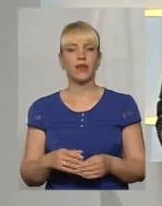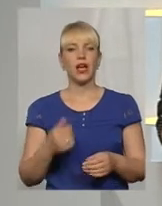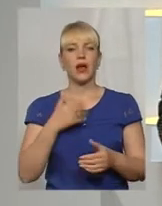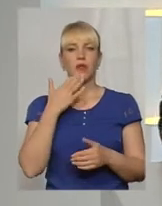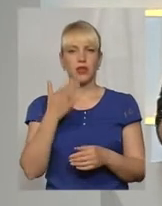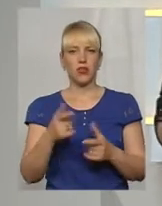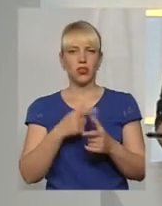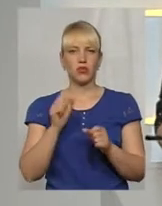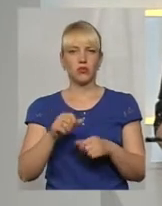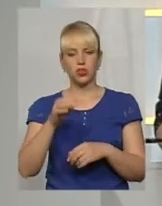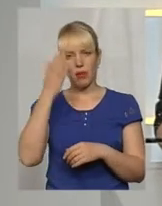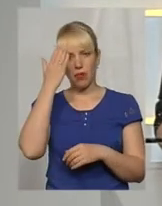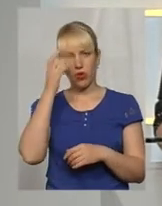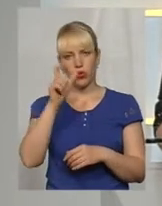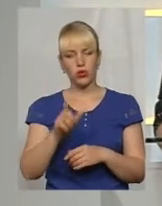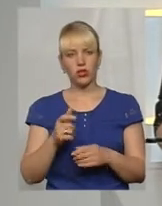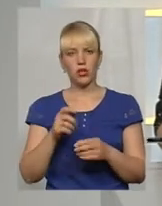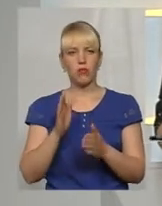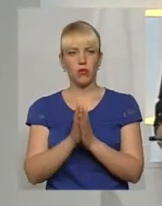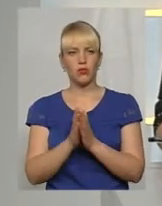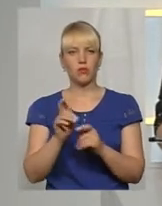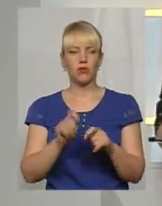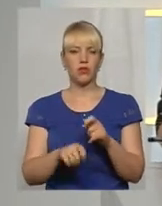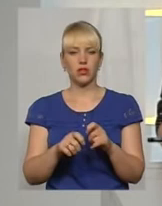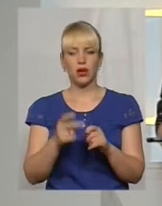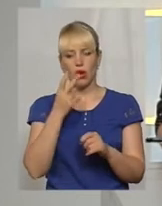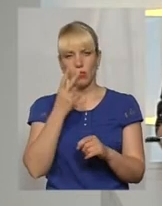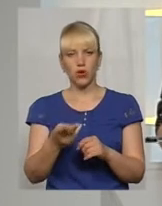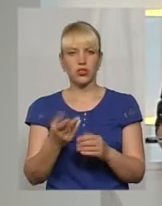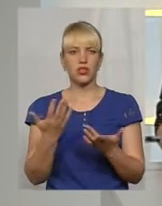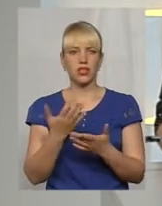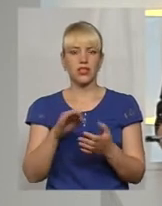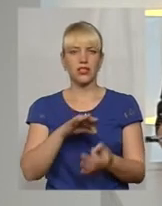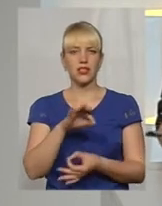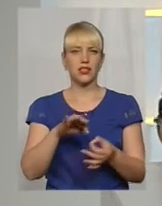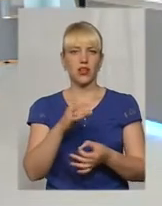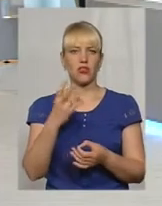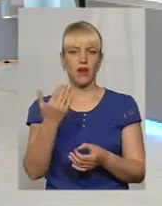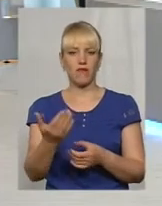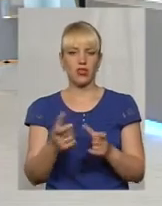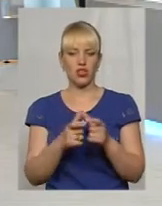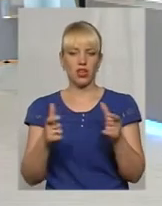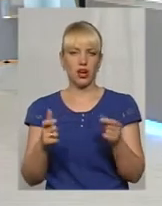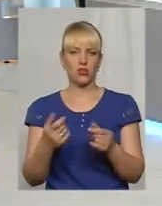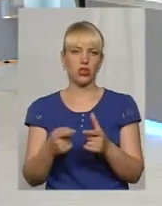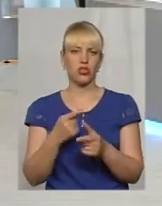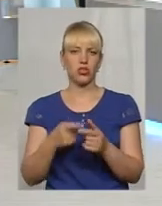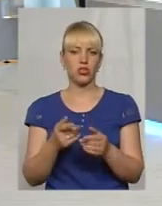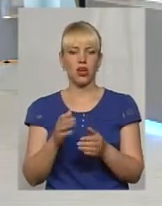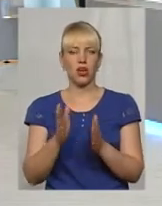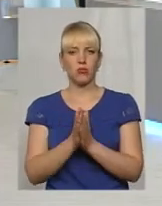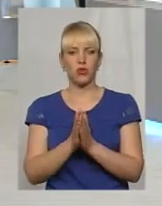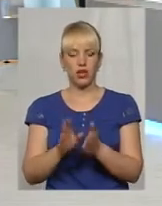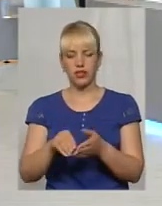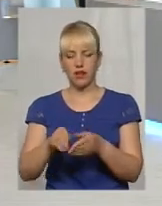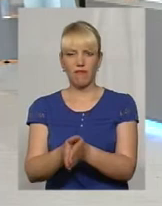може прикордонник попросити перевірити, будь ласка, покажіть, якийсь залишок на вашій карці. Може. Чи відкрите, будь ласка, гаманець, покажіть,